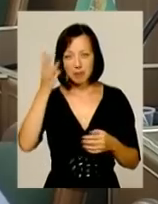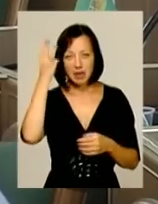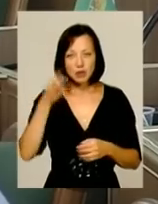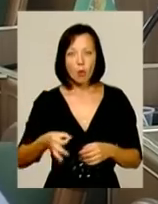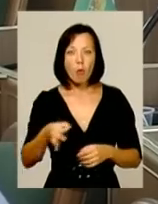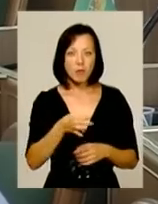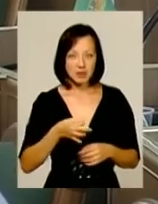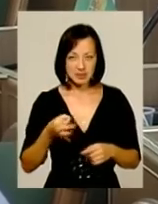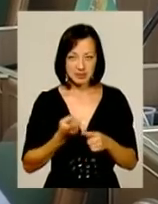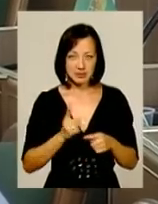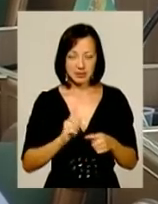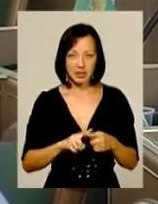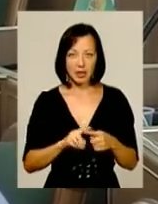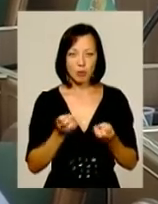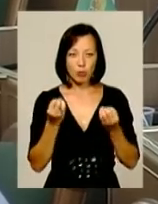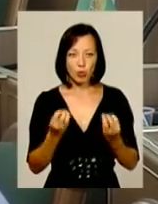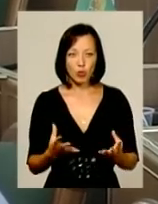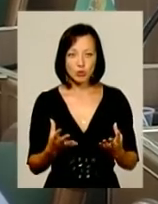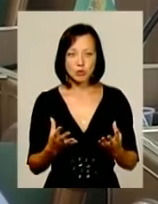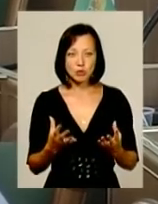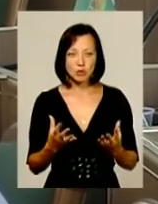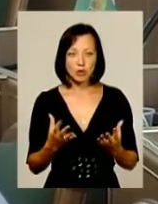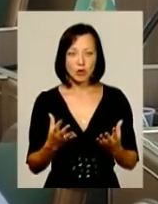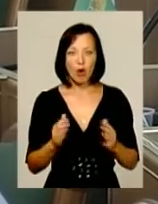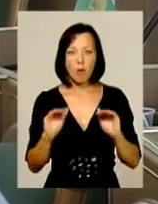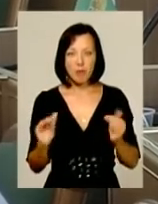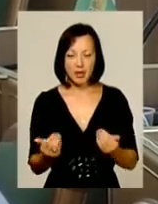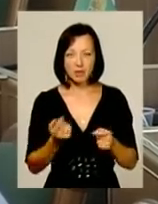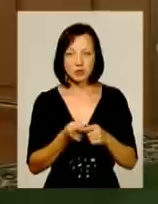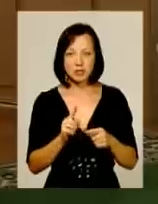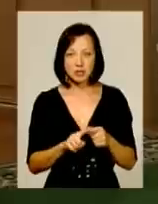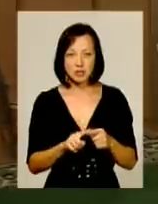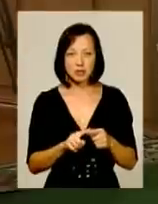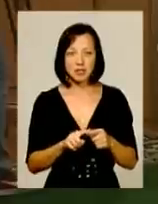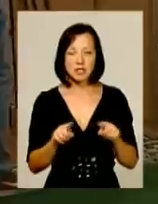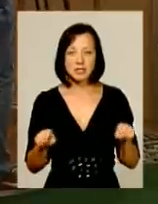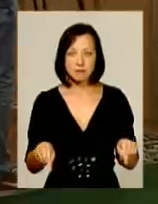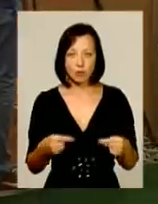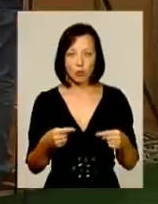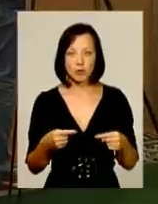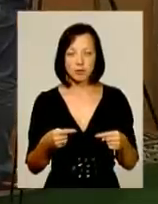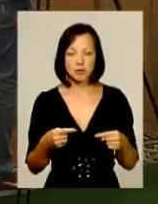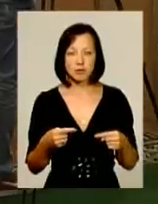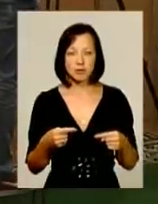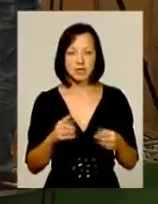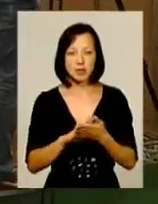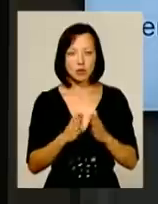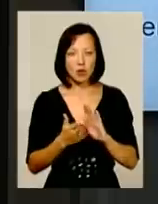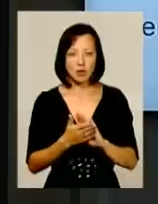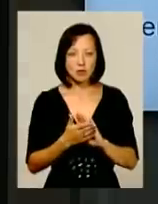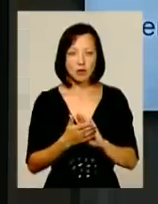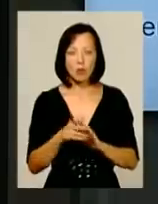області. І просто взявшу думку, і вважаючи, ми зброємо такі процеси, і вважаємо конкуренцію.